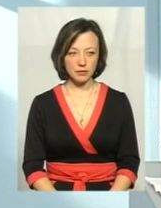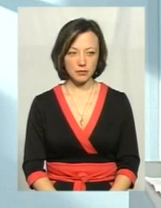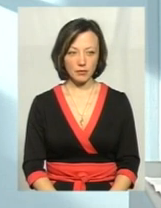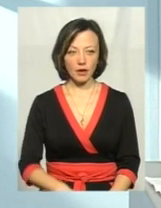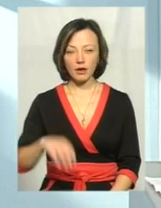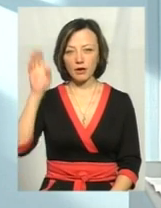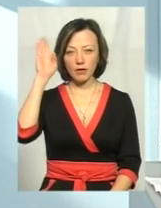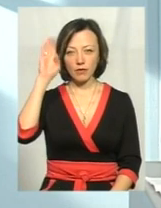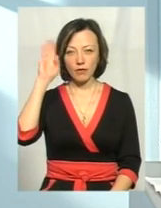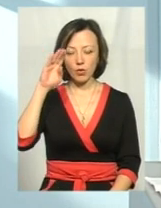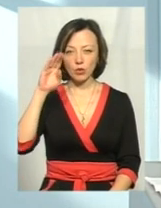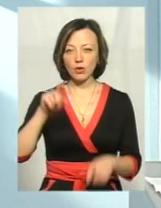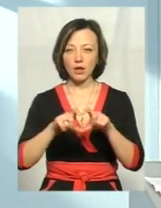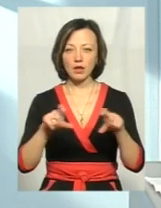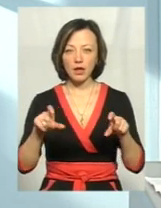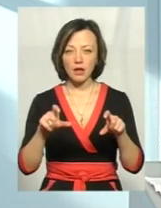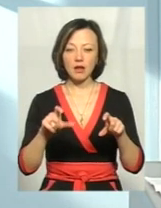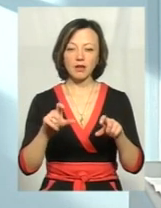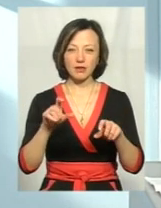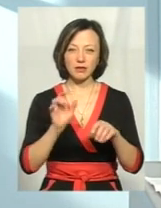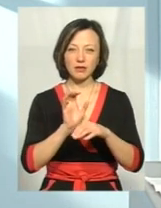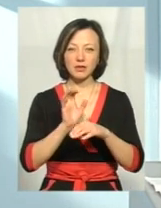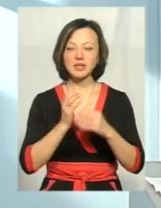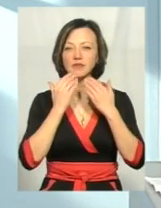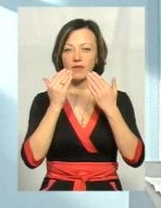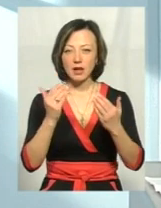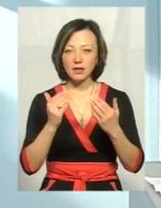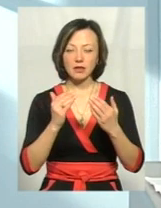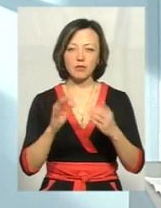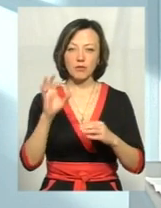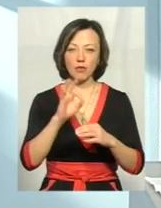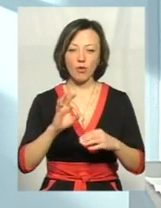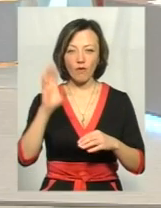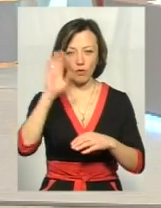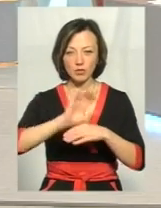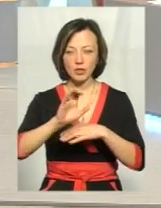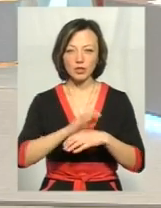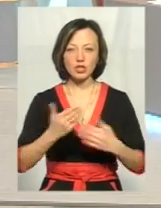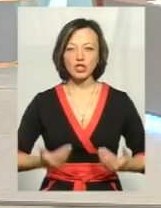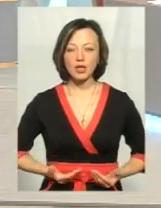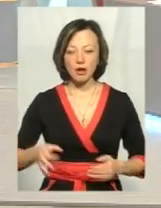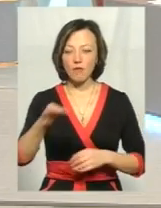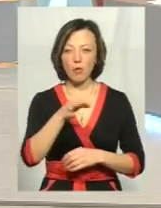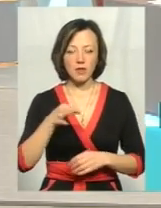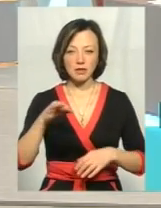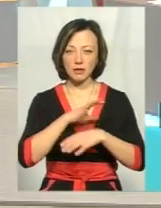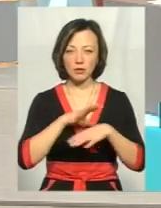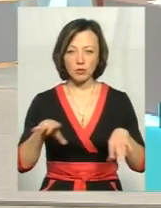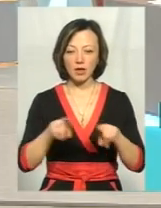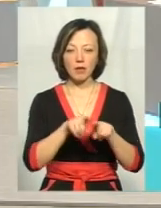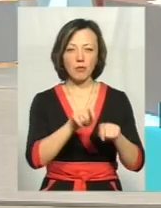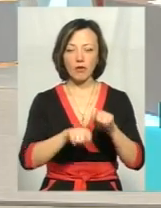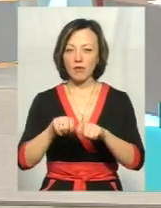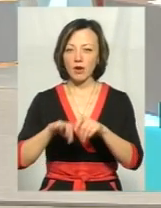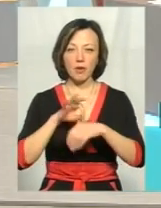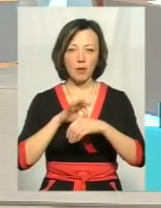Водоканал, звернень щодо водопостачання від жителів Хмельницької області не поступало, тому такі перевірки не